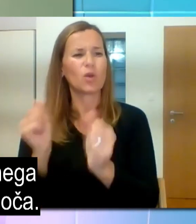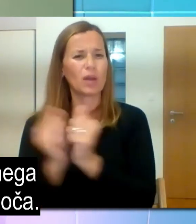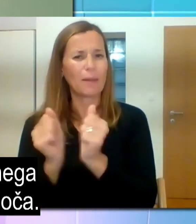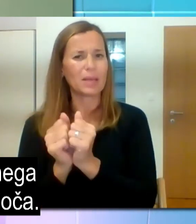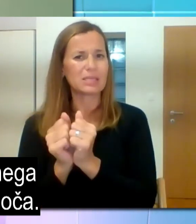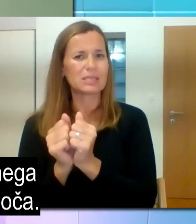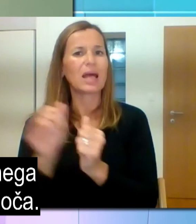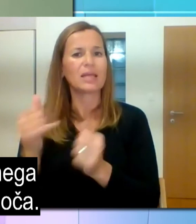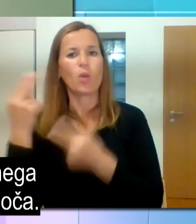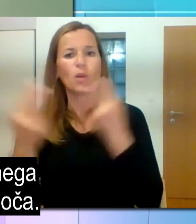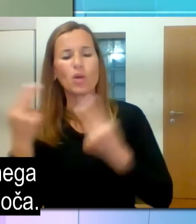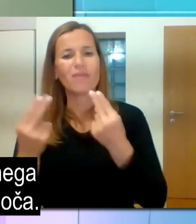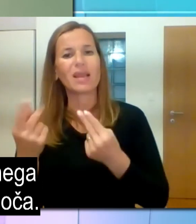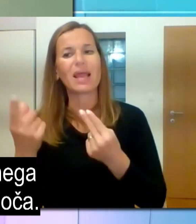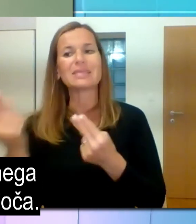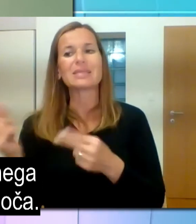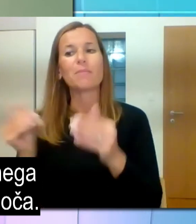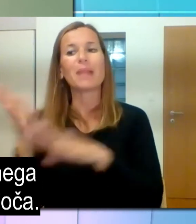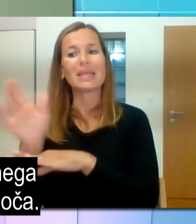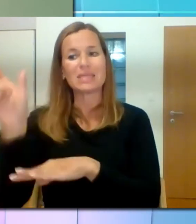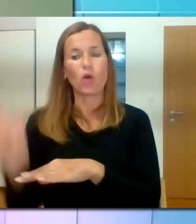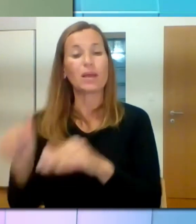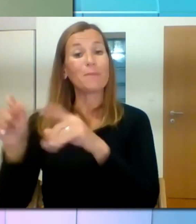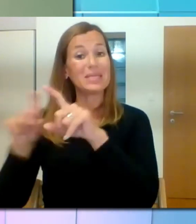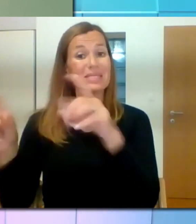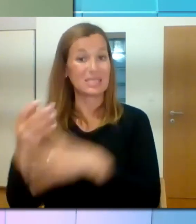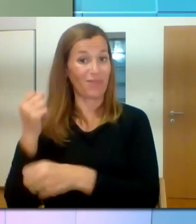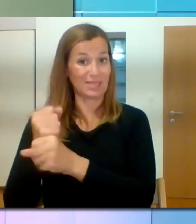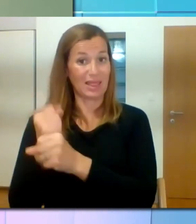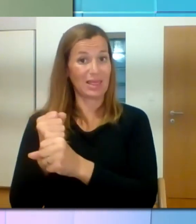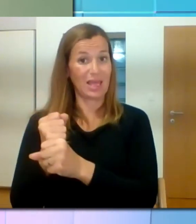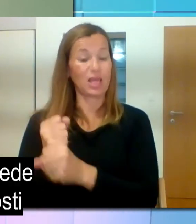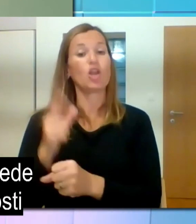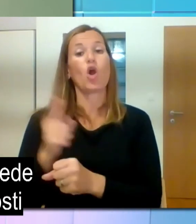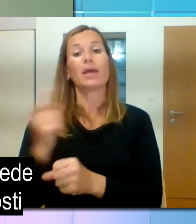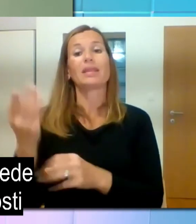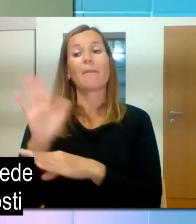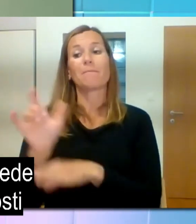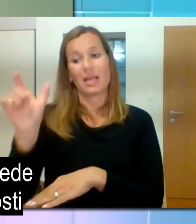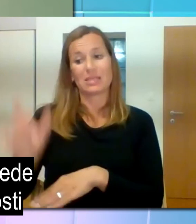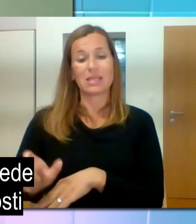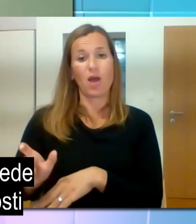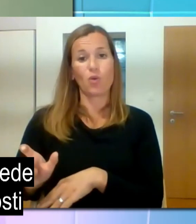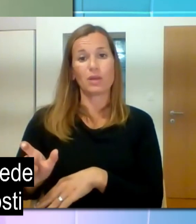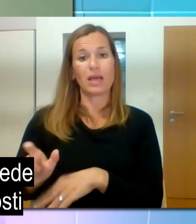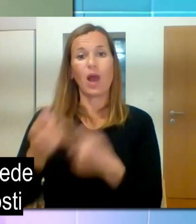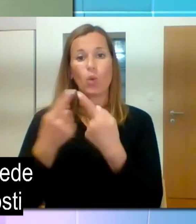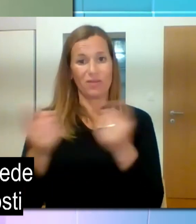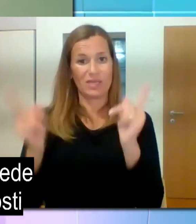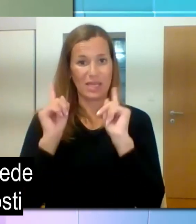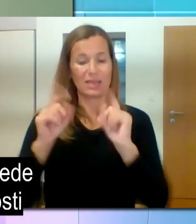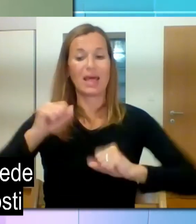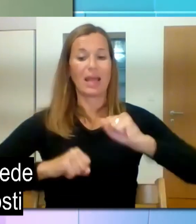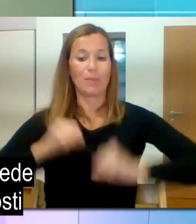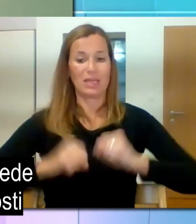Univerzitetnega rehabilitacijskega inštituta Soča. Vsak poda svoje vnenja